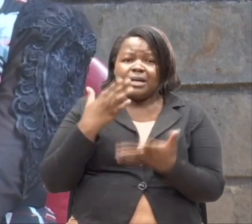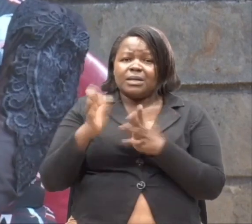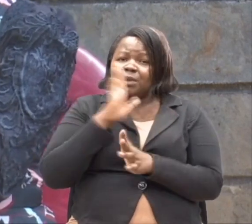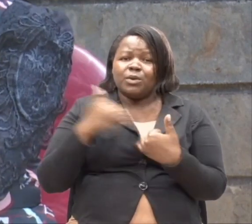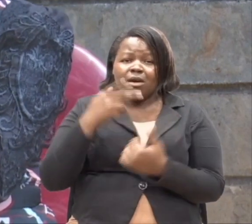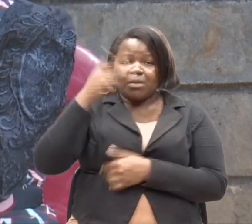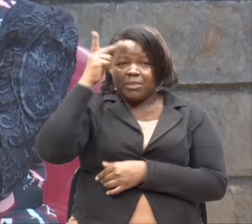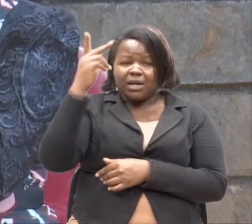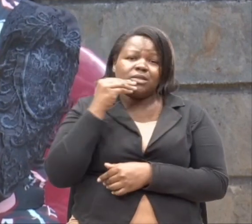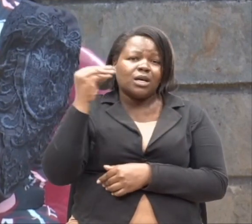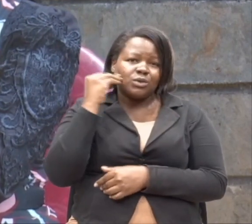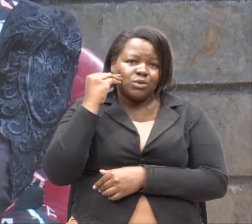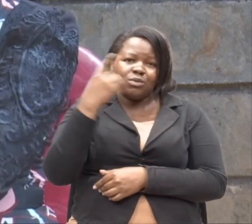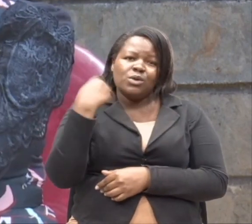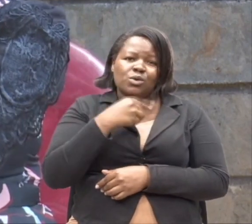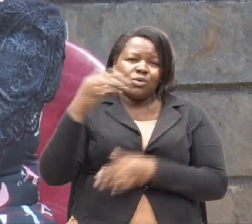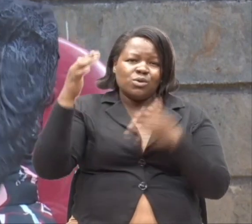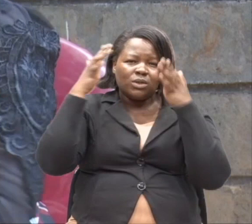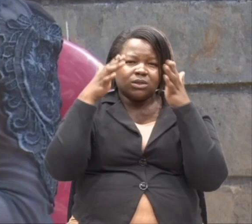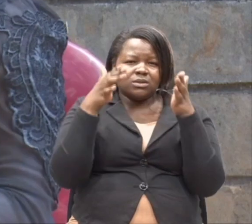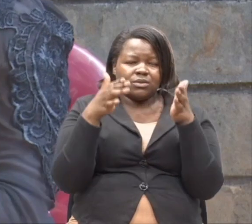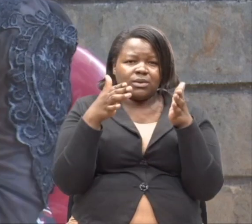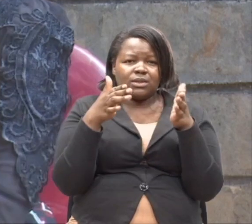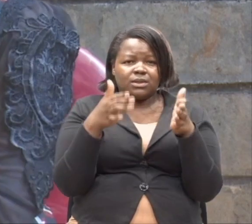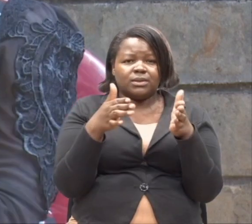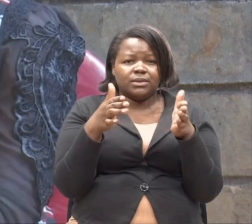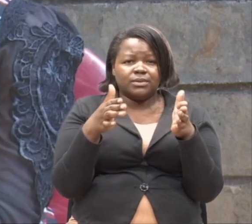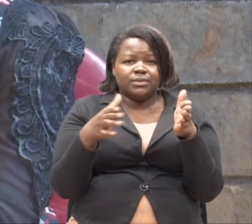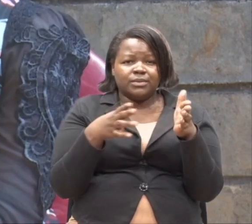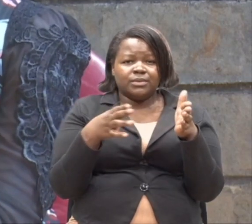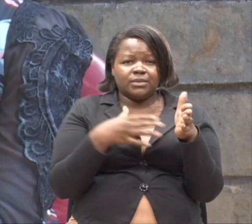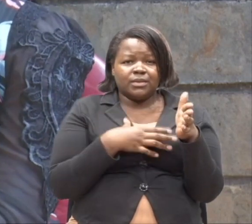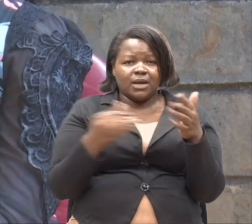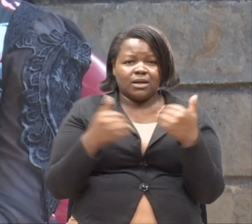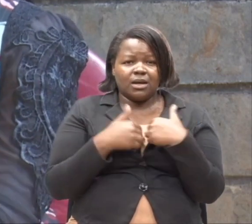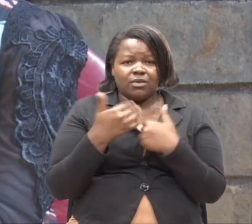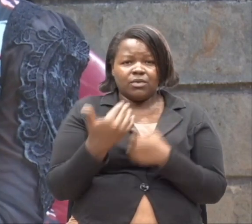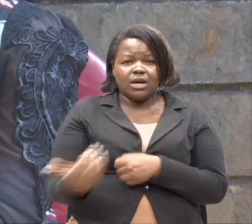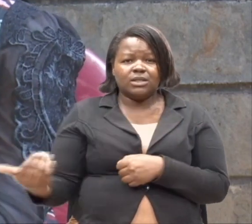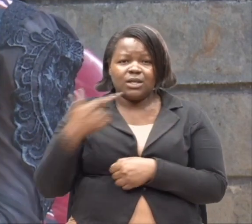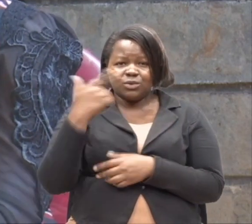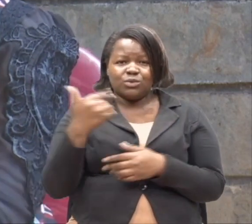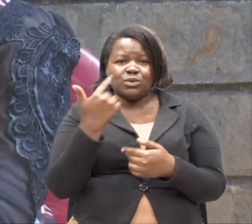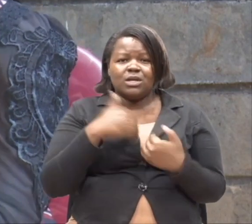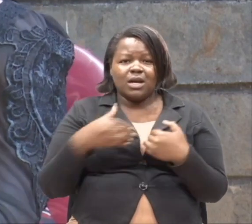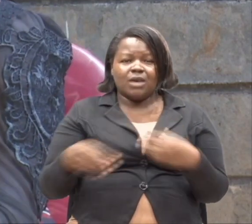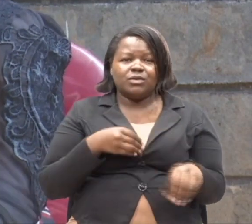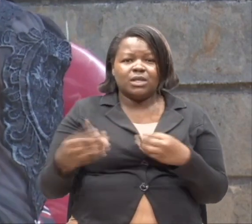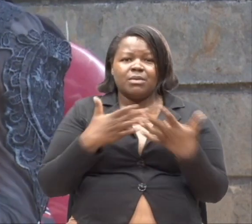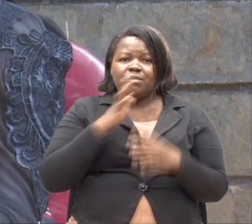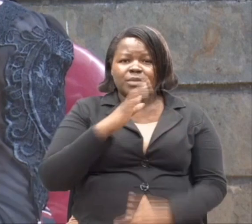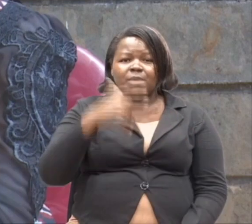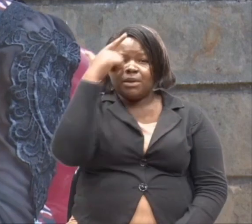labda kuna mzazi pale nyumbani. Anaetazama. Ana mtoto ambaye. Hanelema. Kwanji ya moja labda